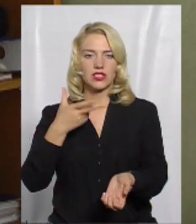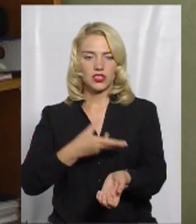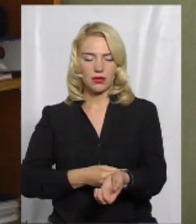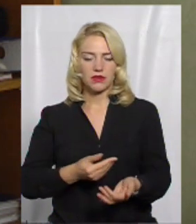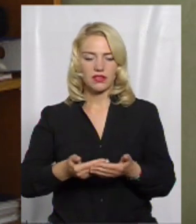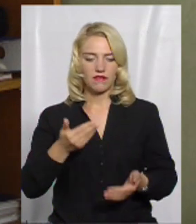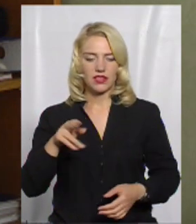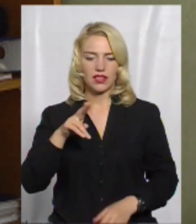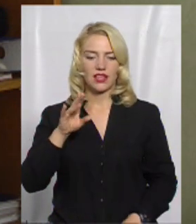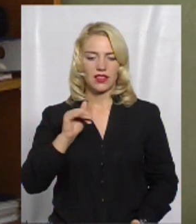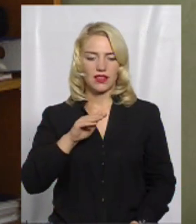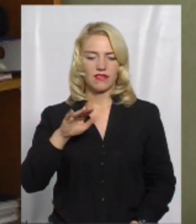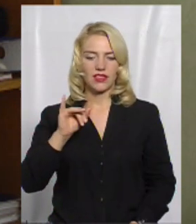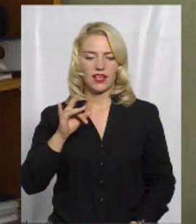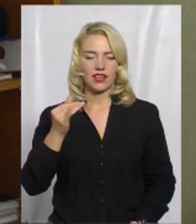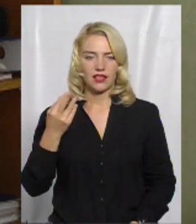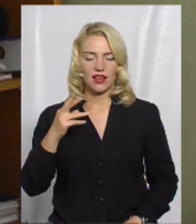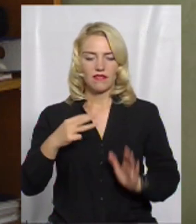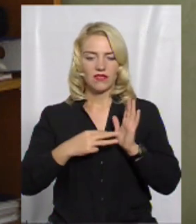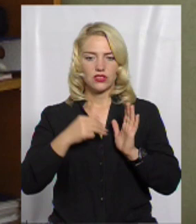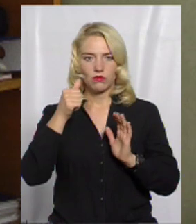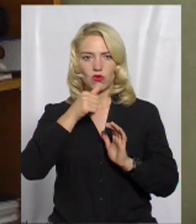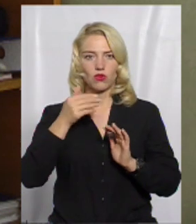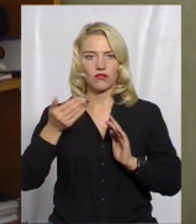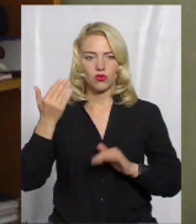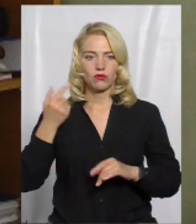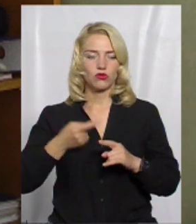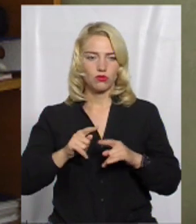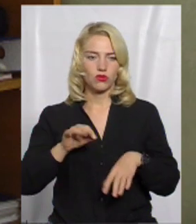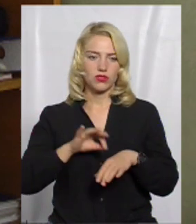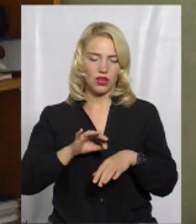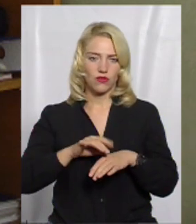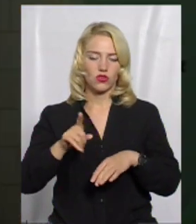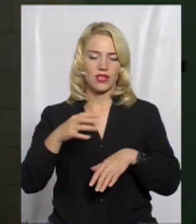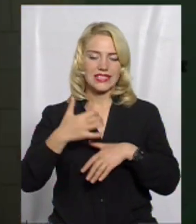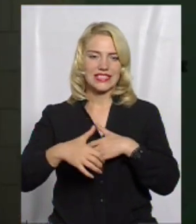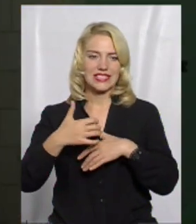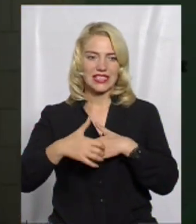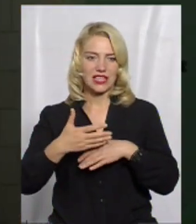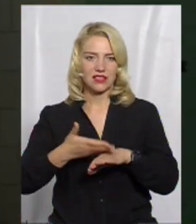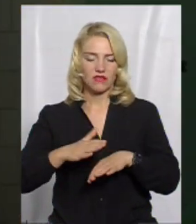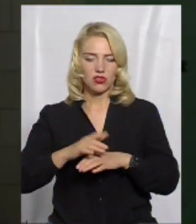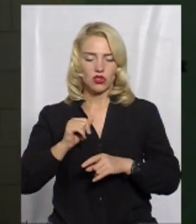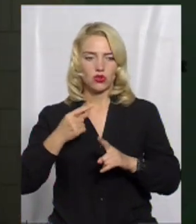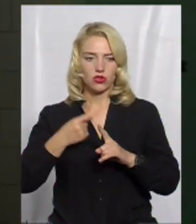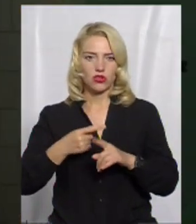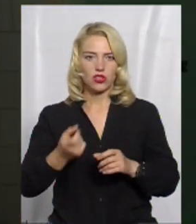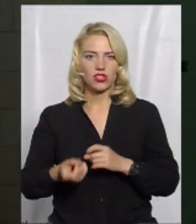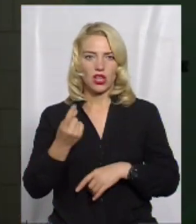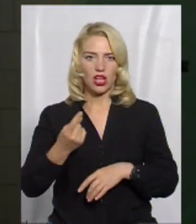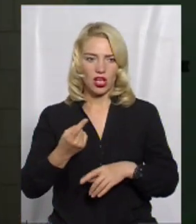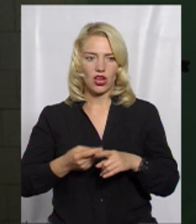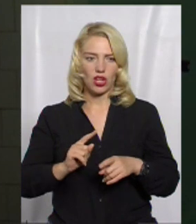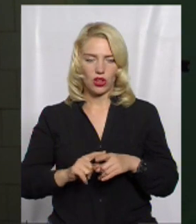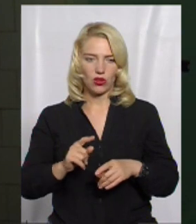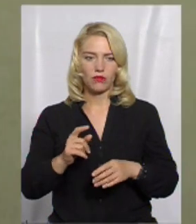8 років тому. Тому захворювання в неї протікає в середній важкості. І додає, джерелом інфекції є носій